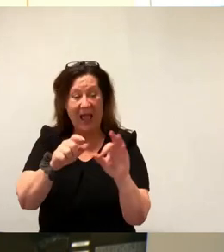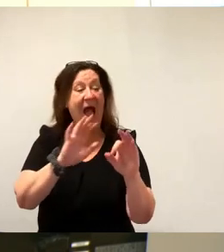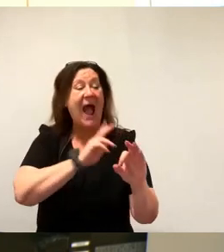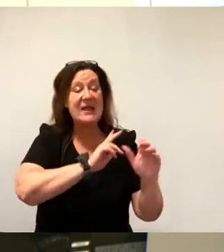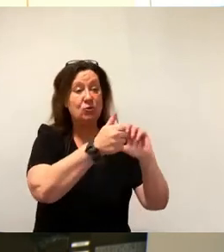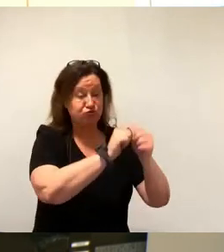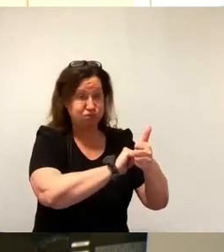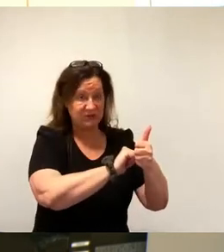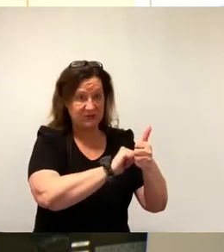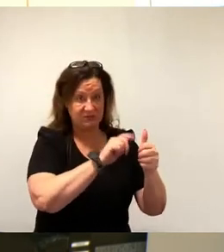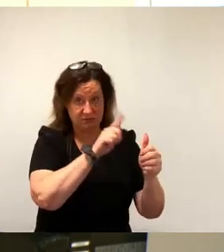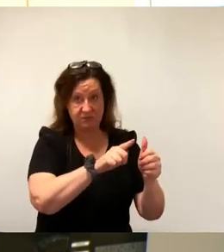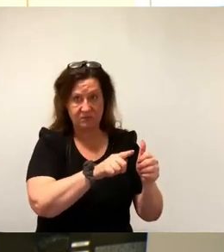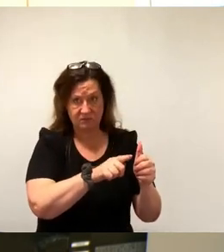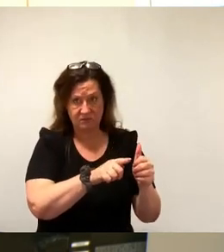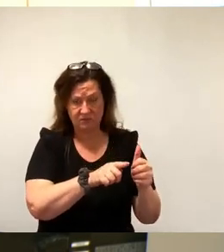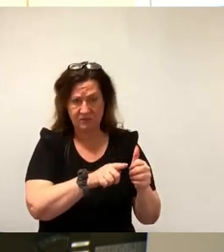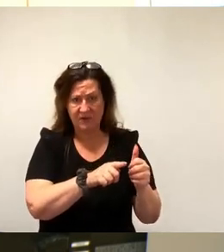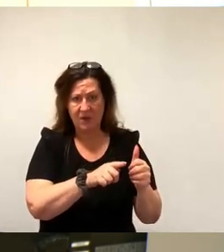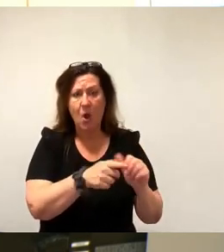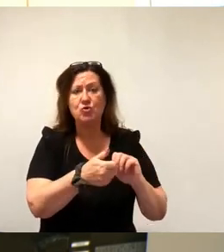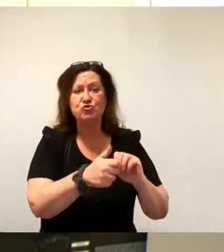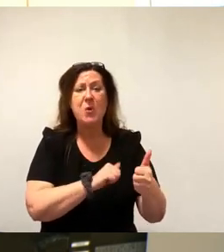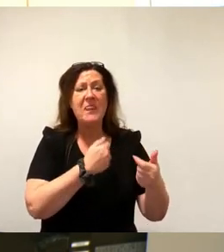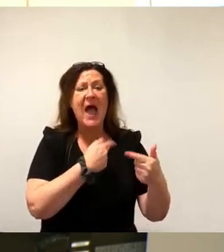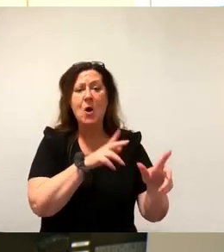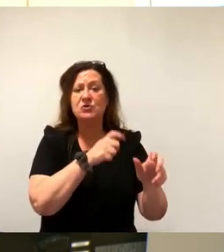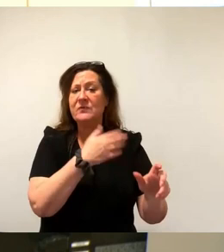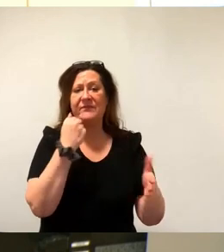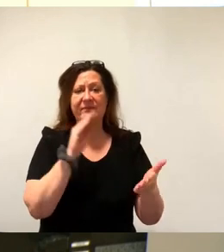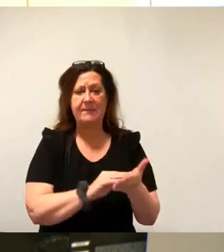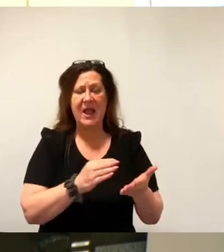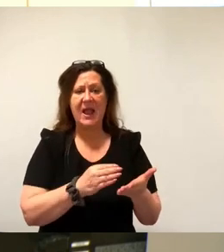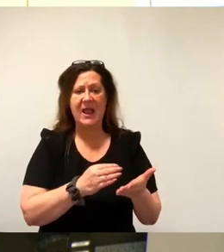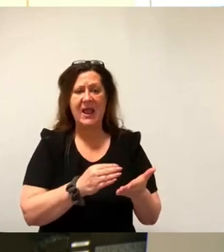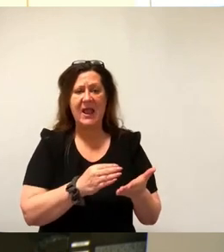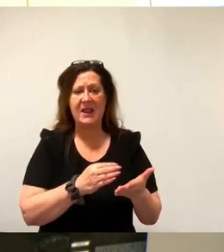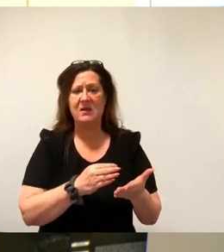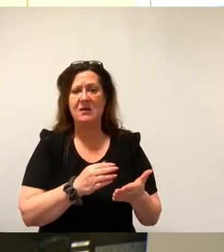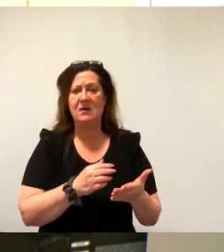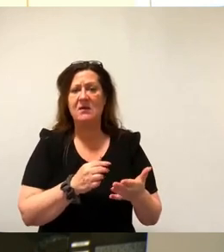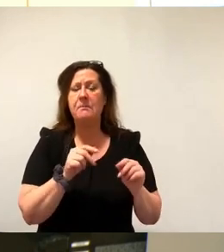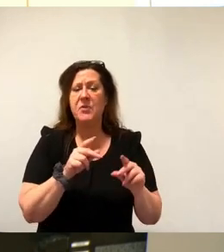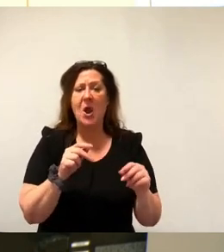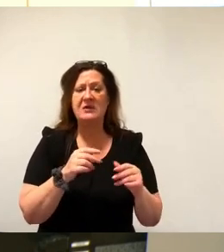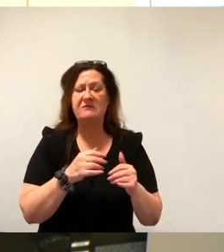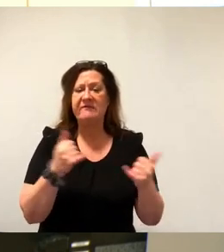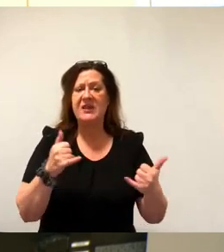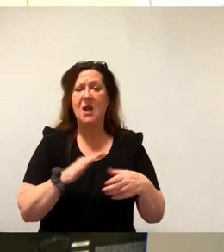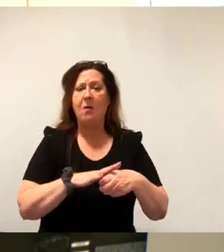Den Spartausschuss nicht zu beteiligen, das ist ein Schlag ins Gesicht der Sportler und der Sportpolitiker.